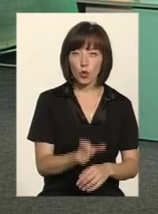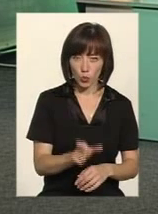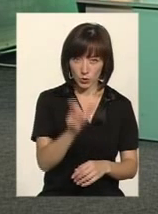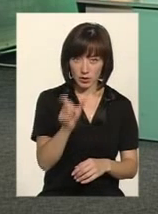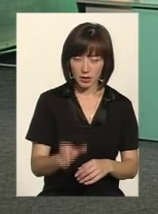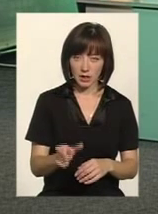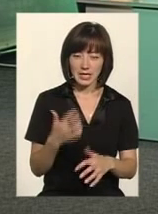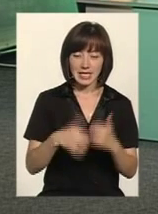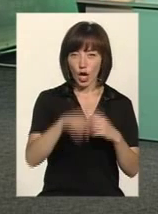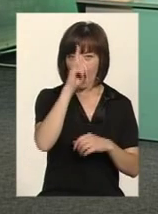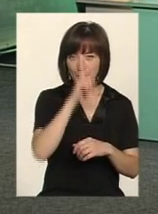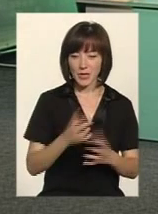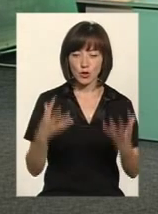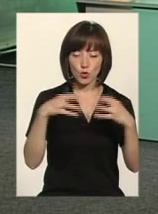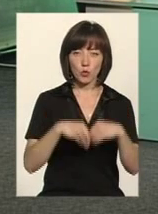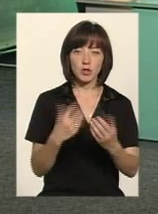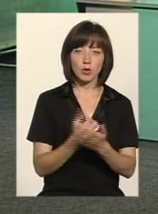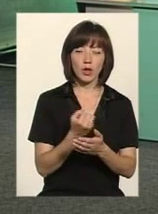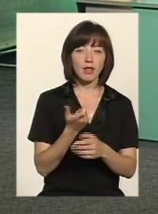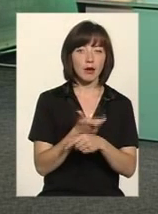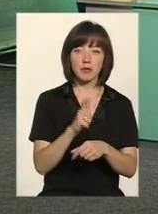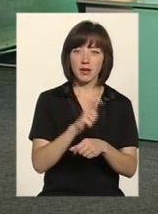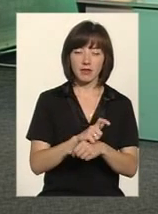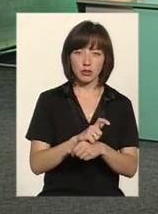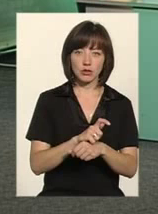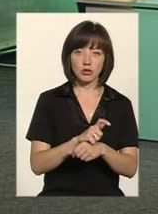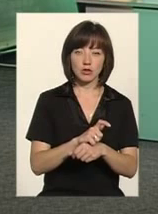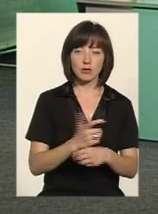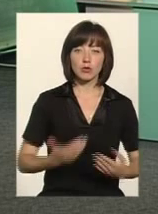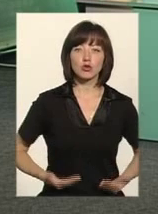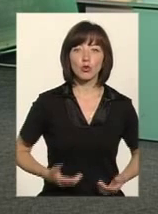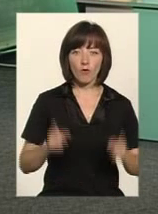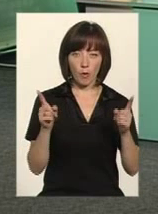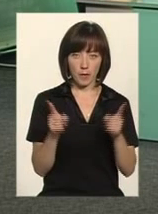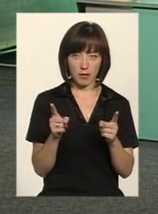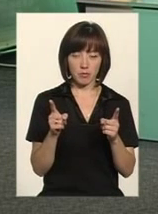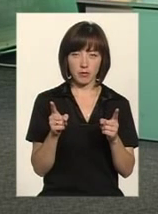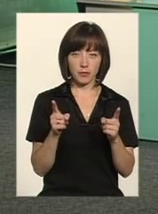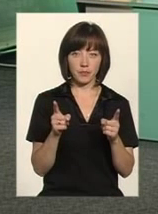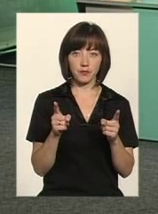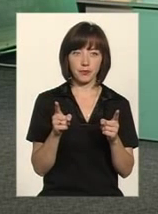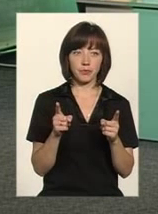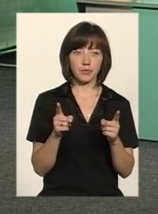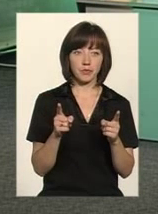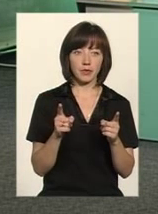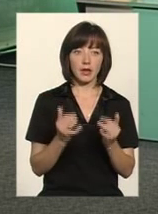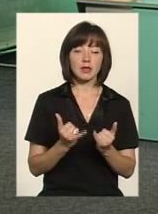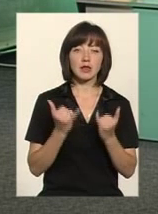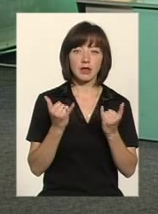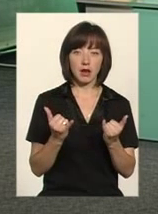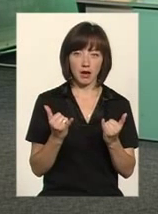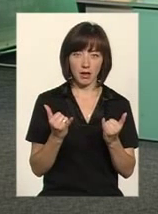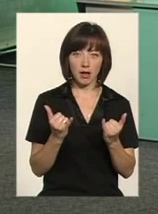середньомісячний сукупний дохід, яких не перевищує прожитковий мінімум. Прожитковий мінімум для